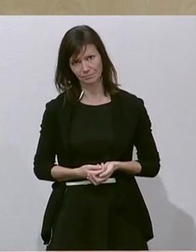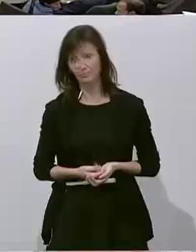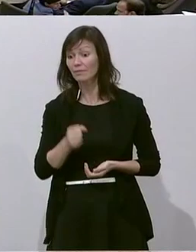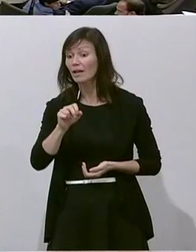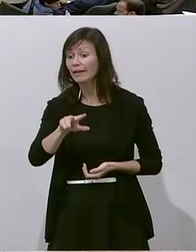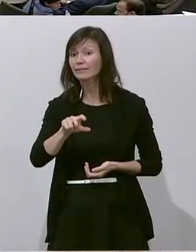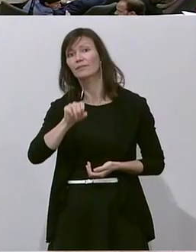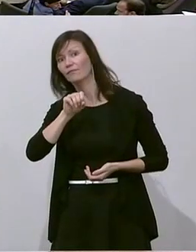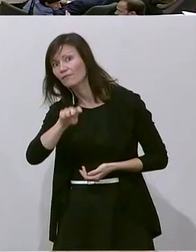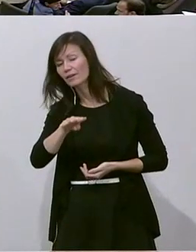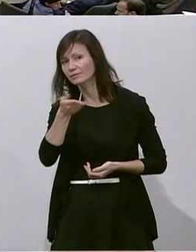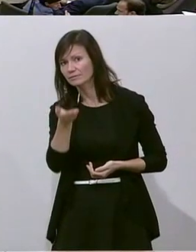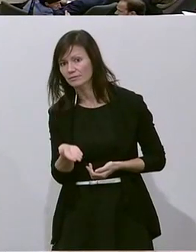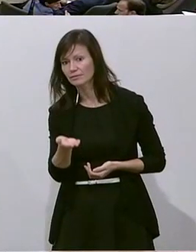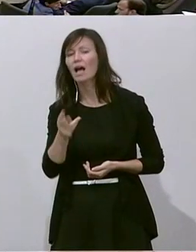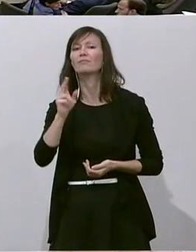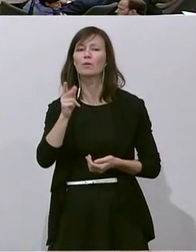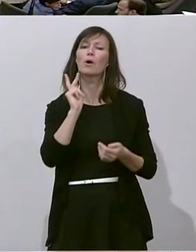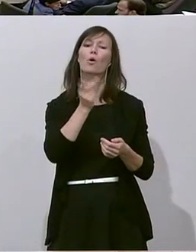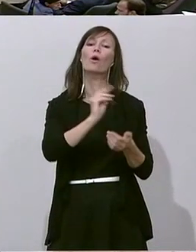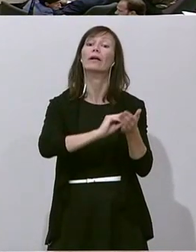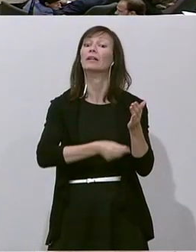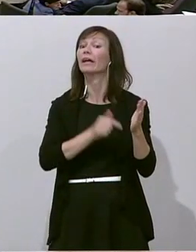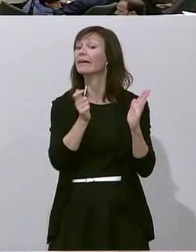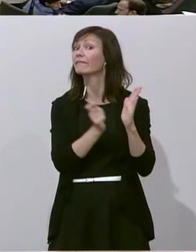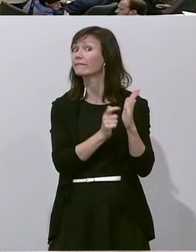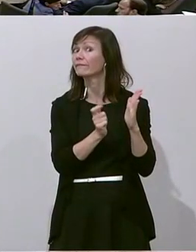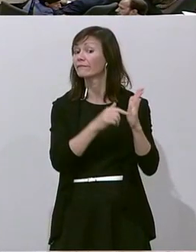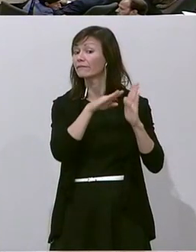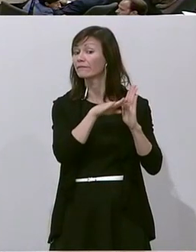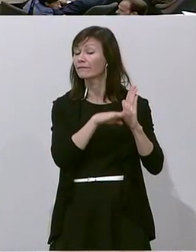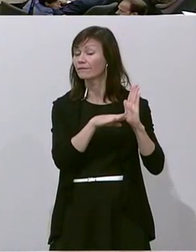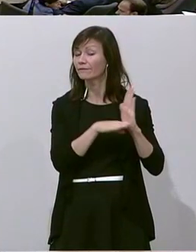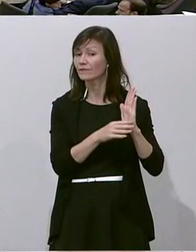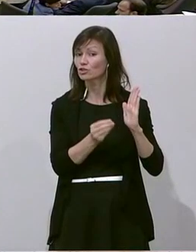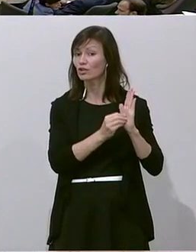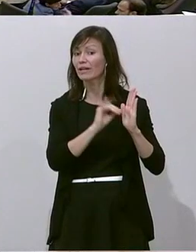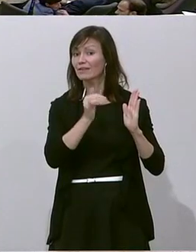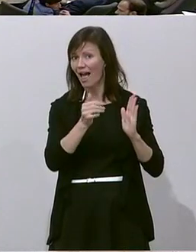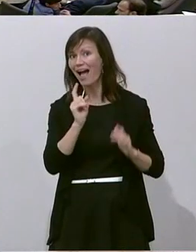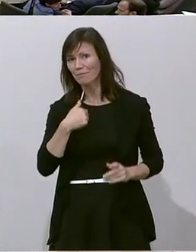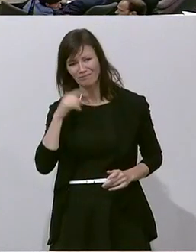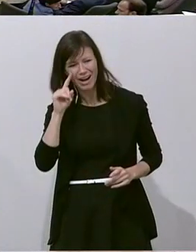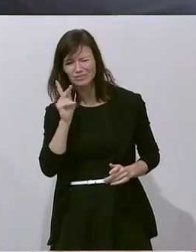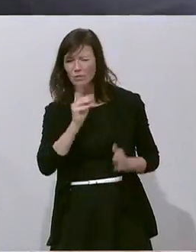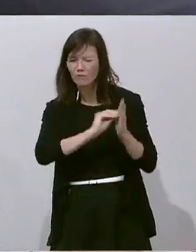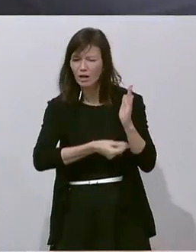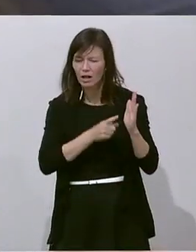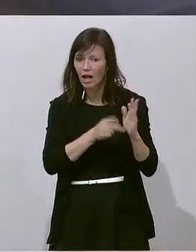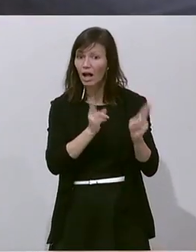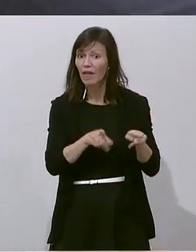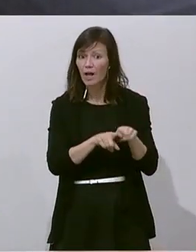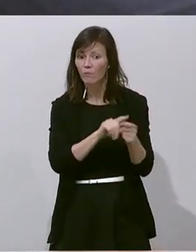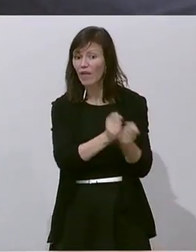13. und 14. im Kollektivvertrag geregelt ist. Und Kollektivverträge, wie Sie selber wissen, werden